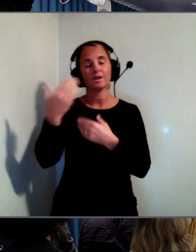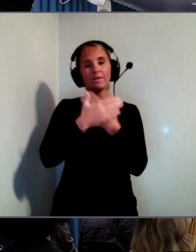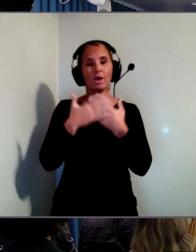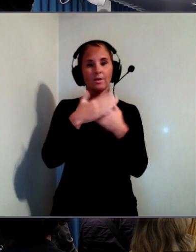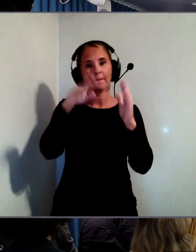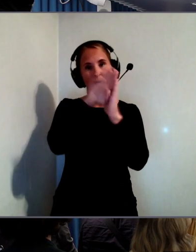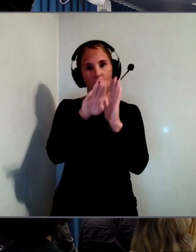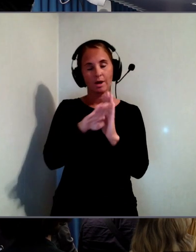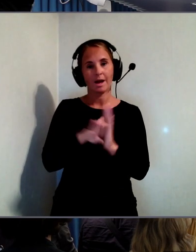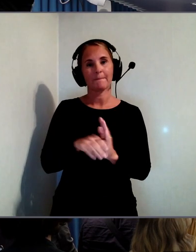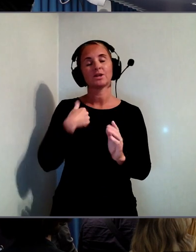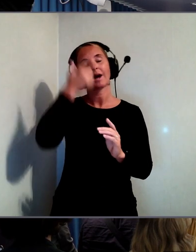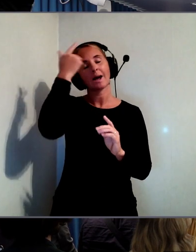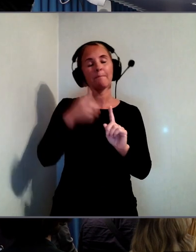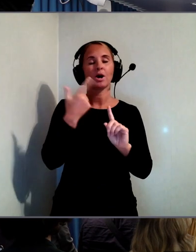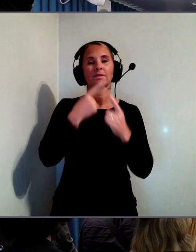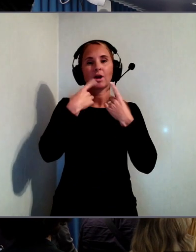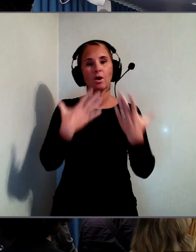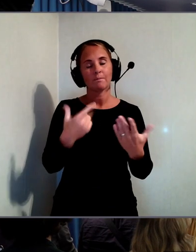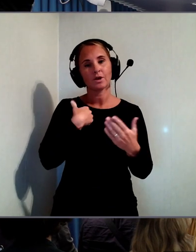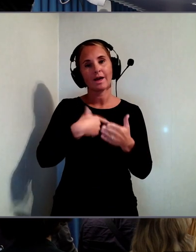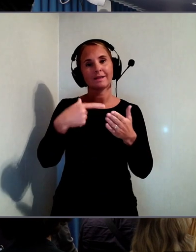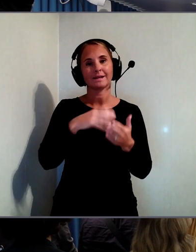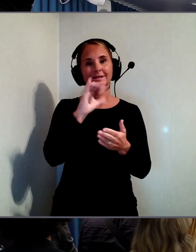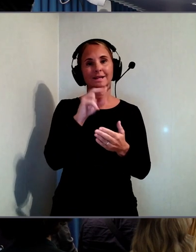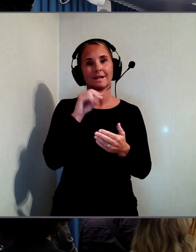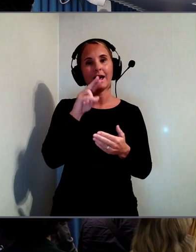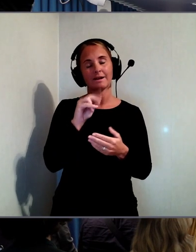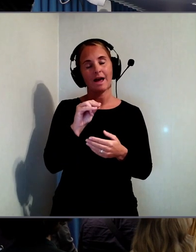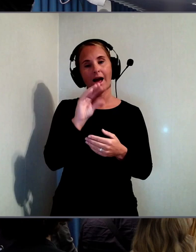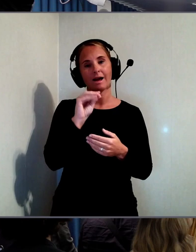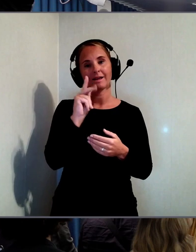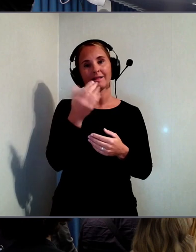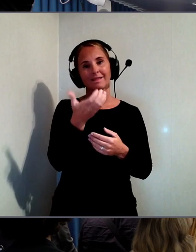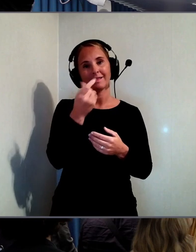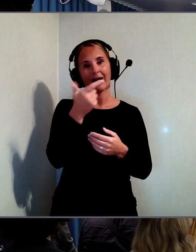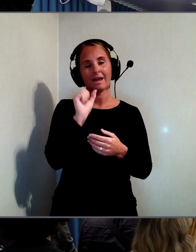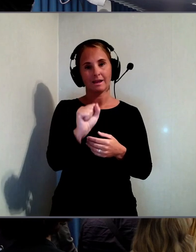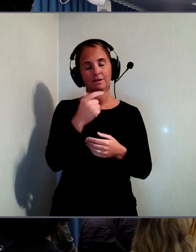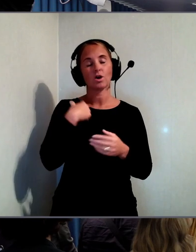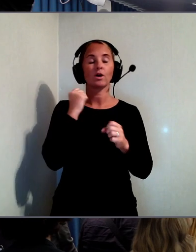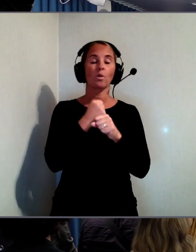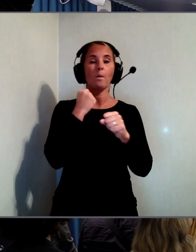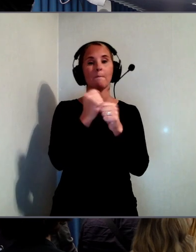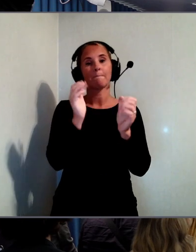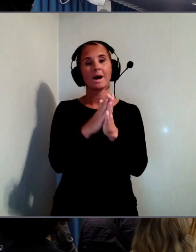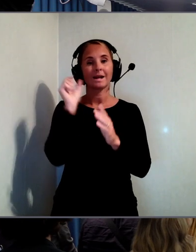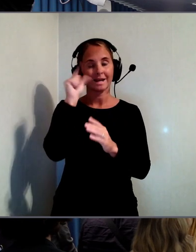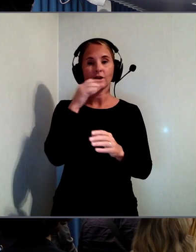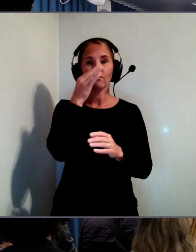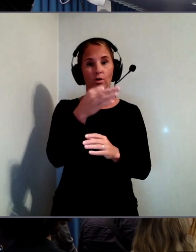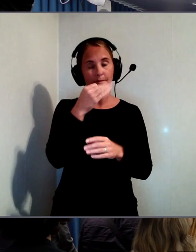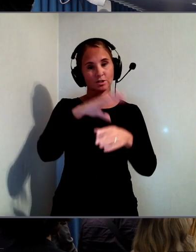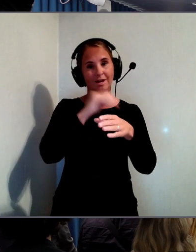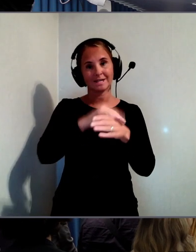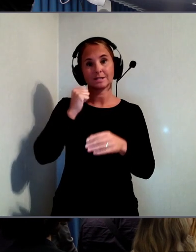Jag kan börja med att säga i varje fall att jag heter som sagt Sina Nacktag. Jag jobbar med digitala frågor på Sveriges konsumenter.